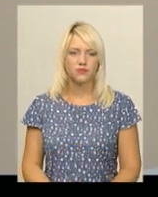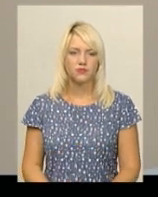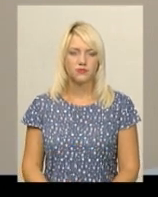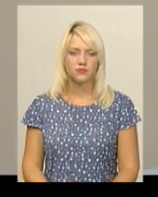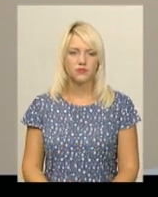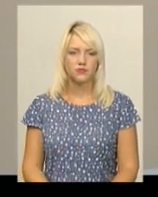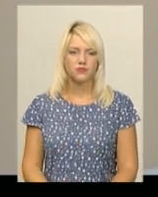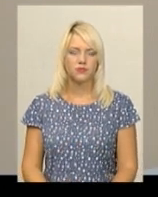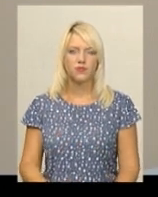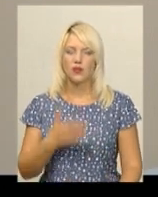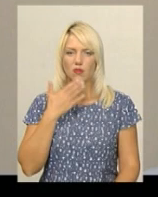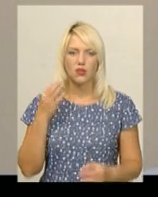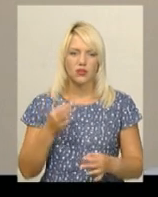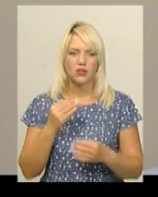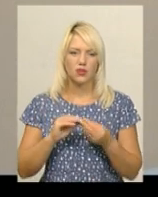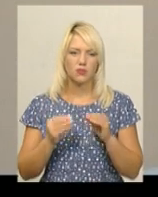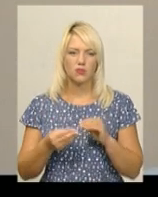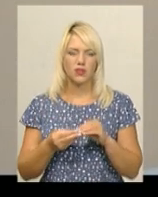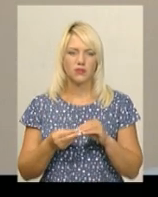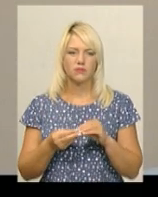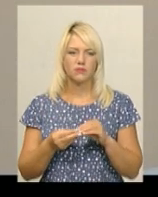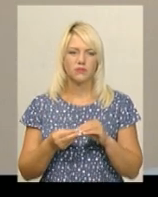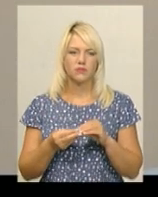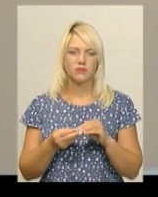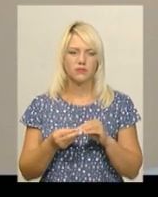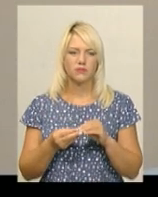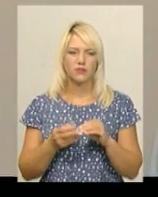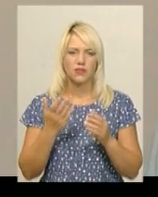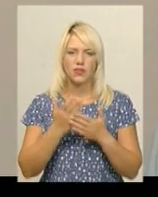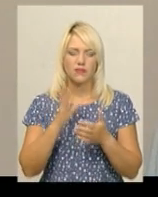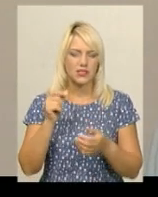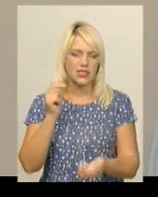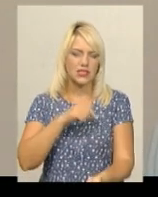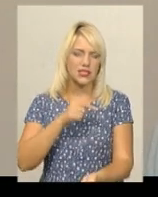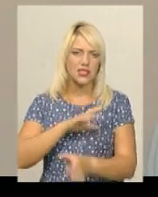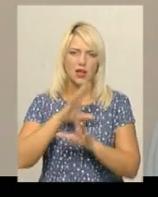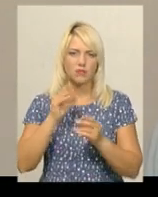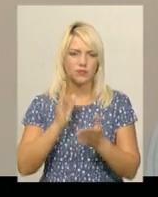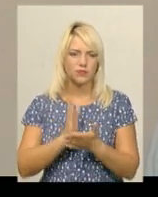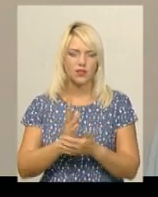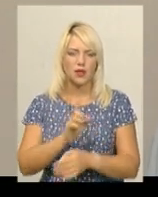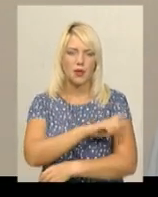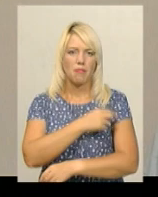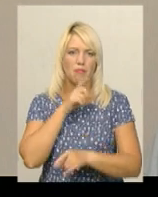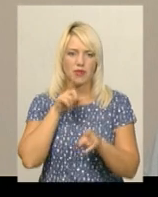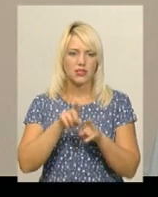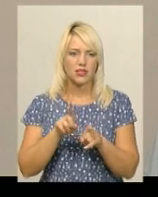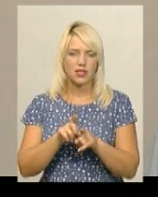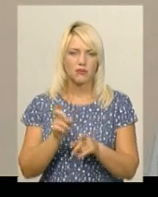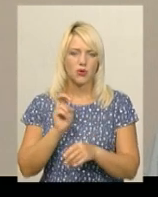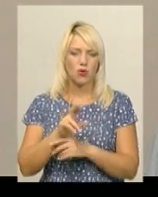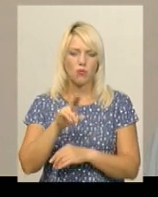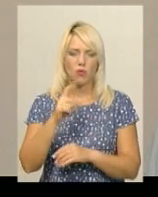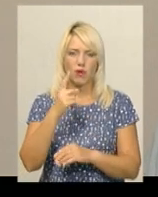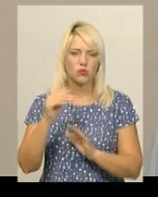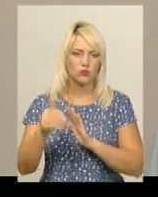Нема ніяких проблем ніж працівників, ніж системами. Медсестри приходять по першому виклику.